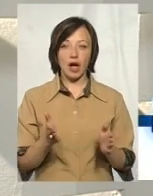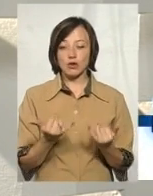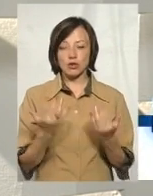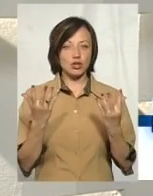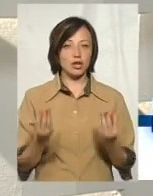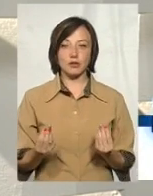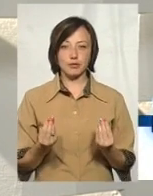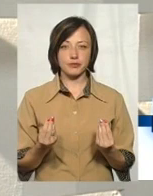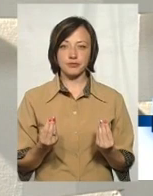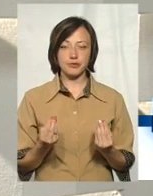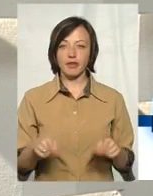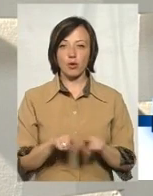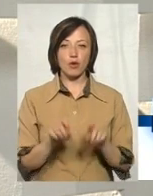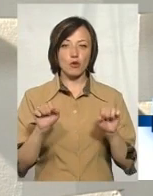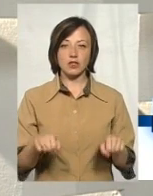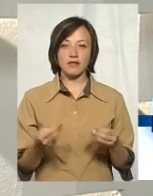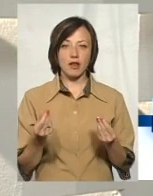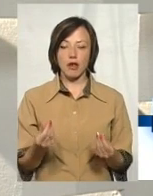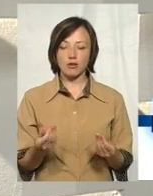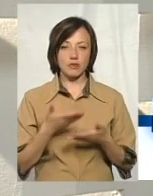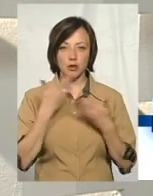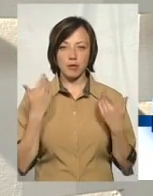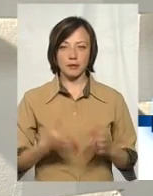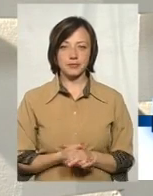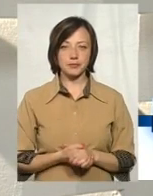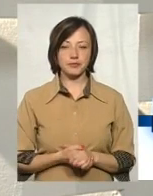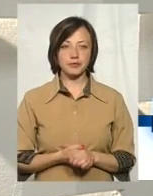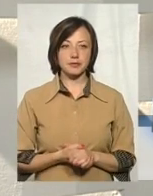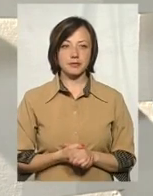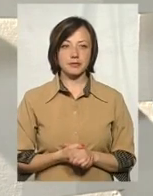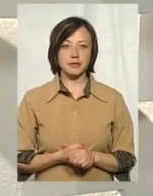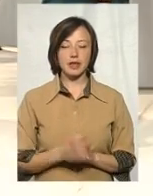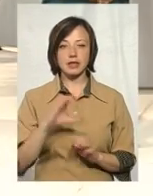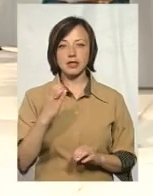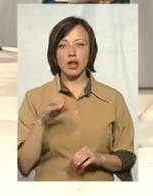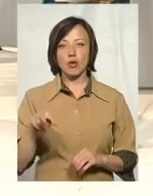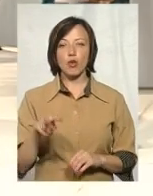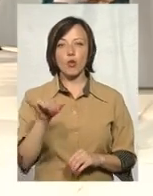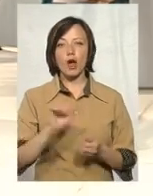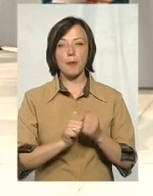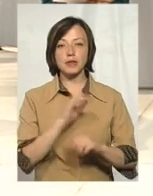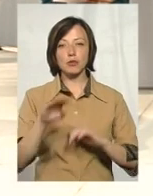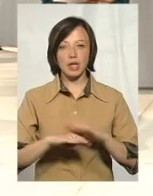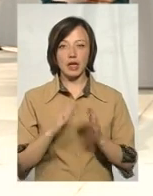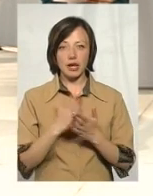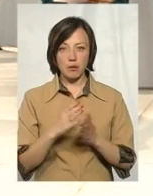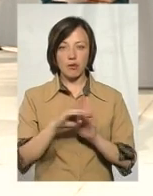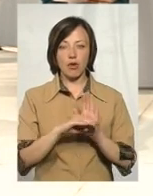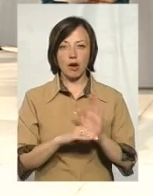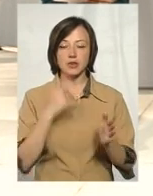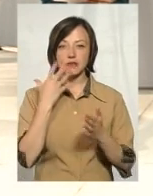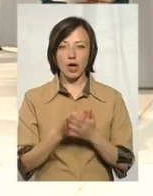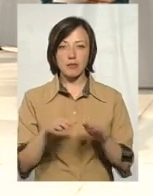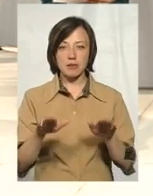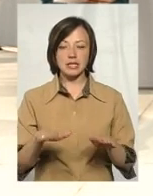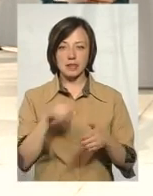сьогоднішній такої можливості фінансової немає. Сергій Леонтьович, в Кам'янці-Подільському є програма своя,